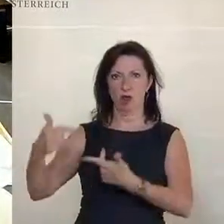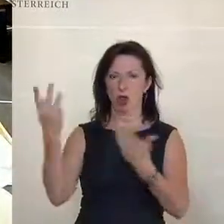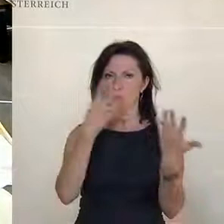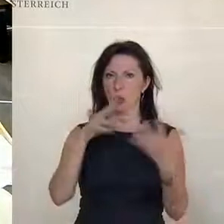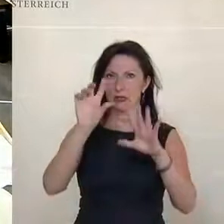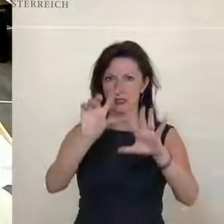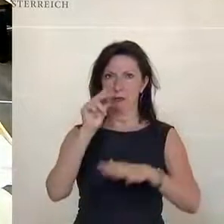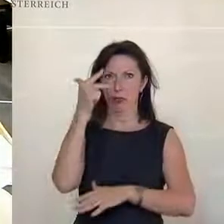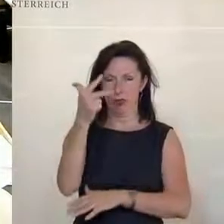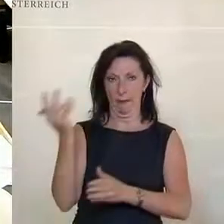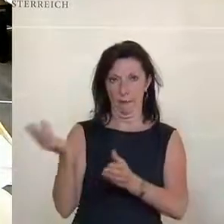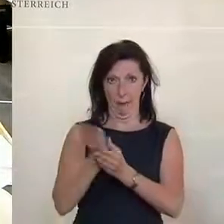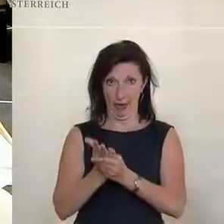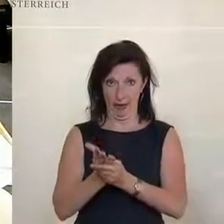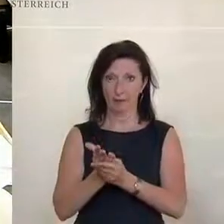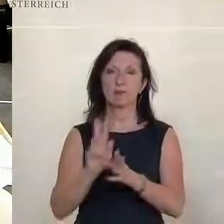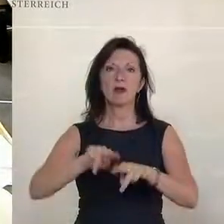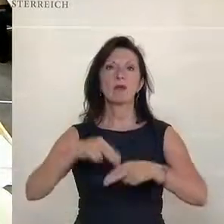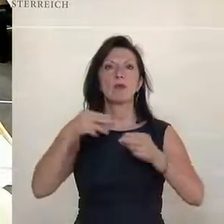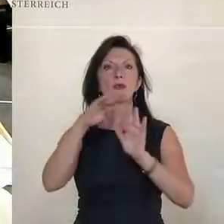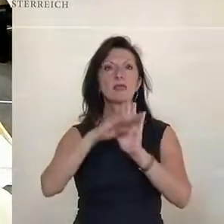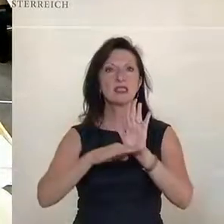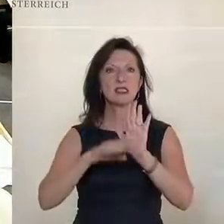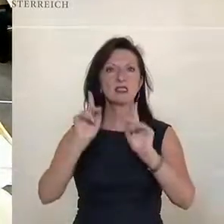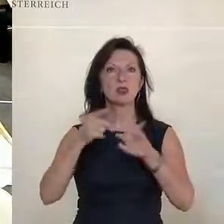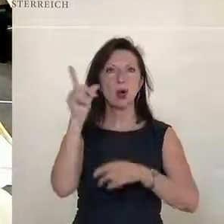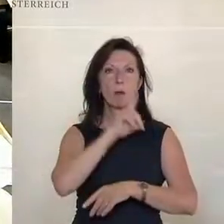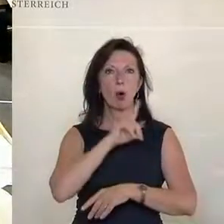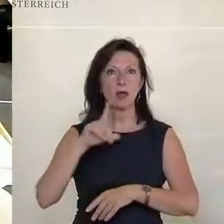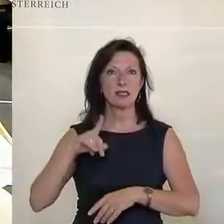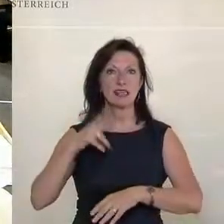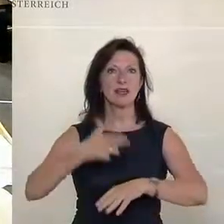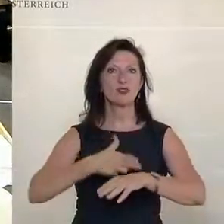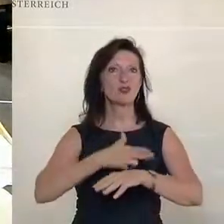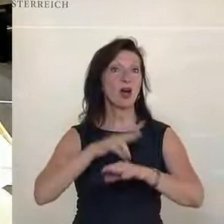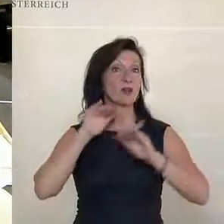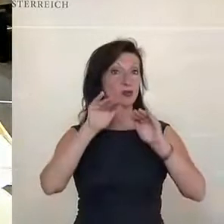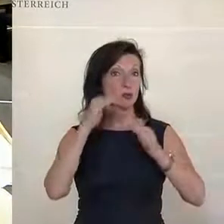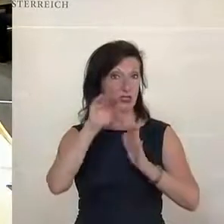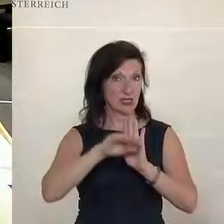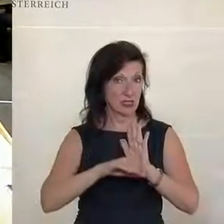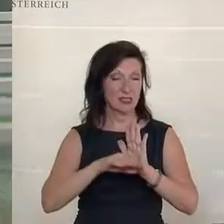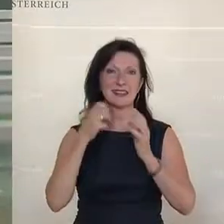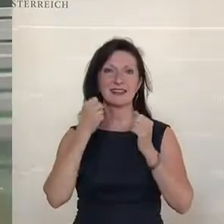Regierungskollegen Karl Nehammer das Feld. Mückstein bleibt sitzen.